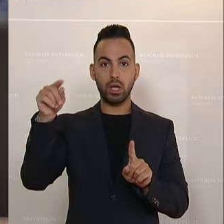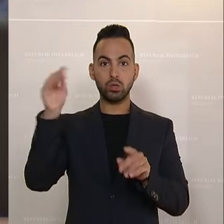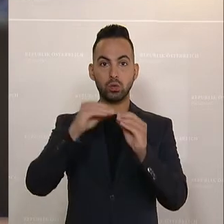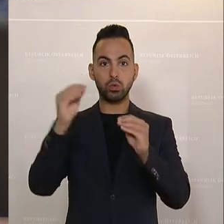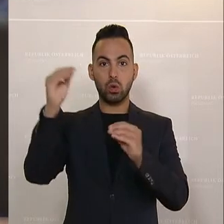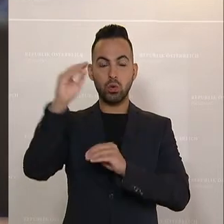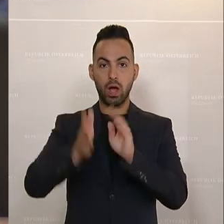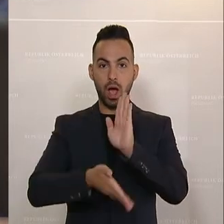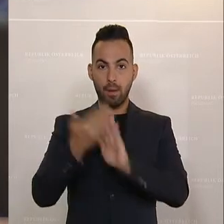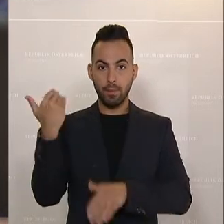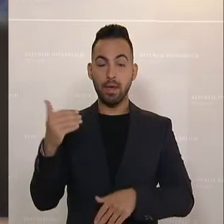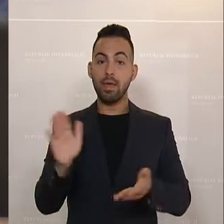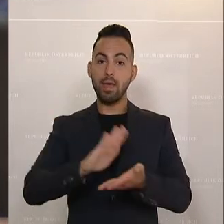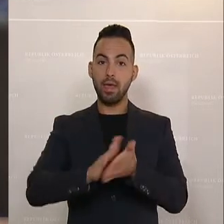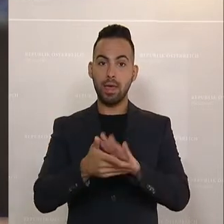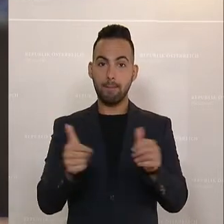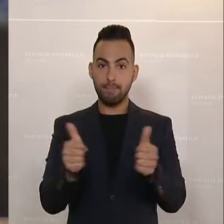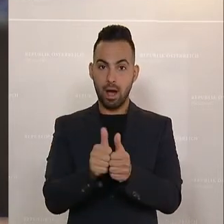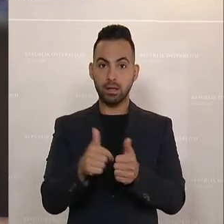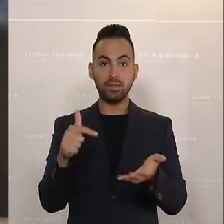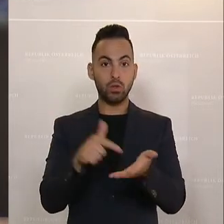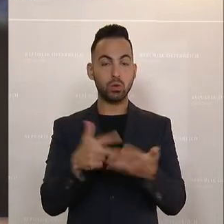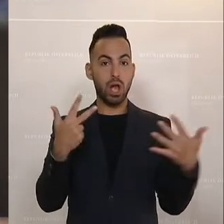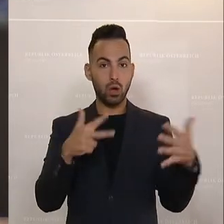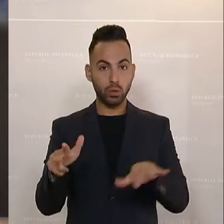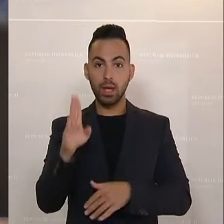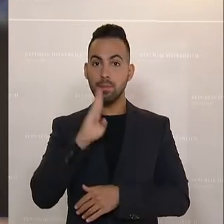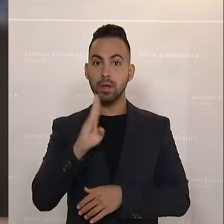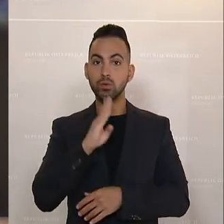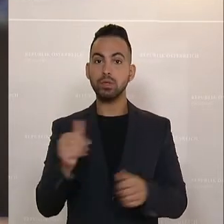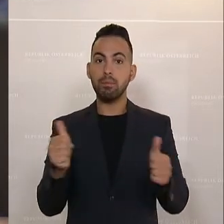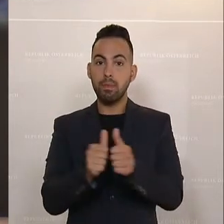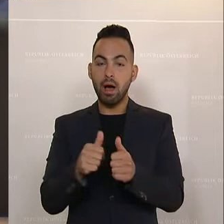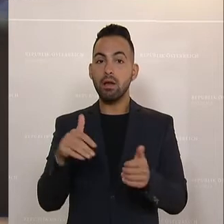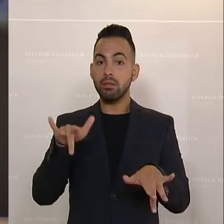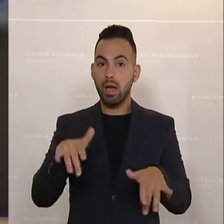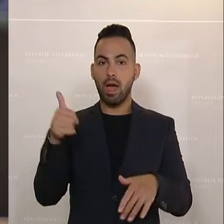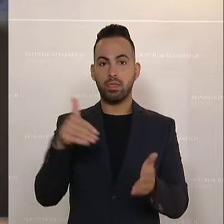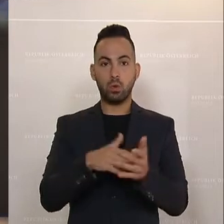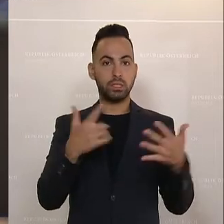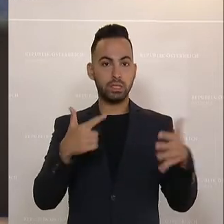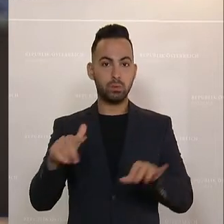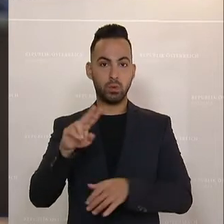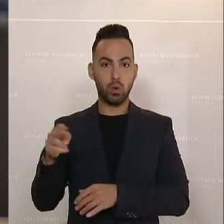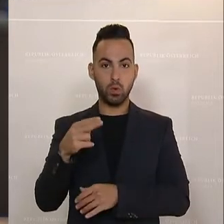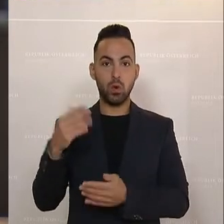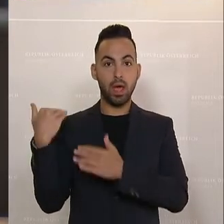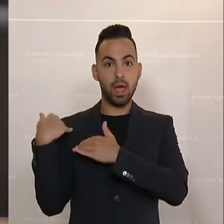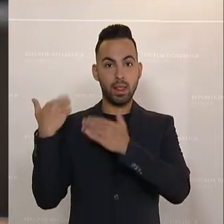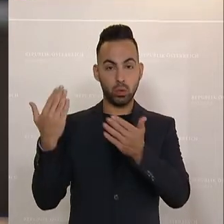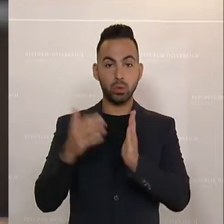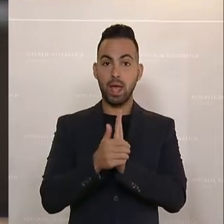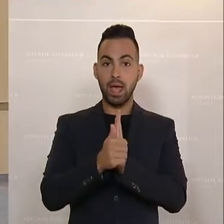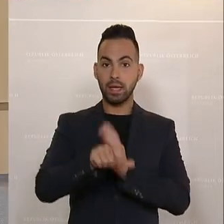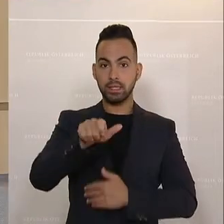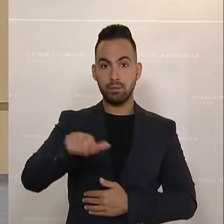.800 Euro oder für ein Pensionistenpaar über 1.700 Euro Entlastung pro Jahr. Experten sorgen sich mit diesem Paket zufrieden.